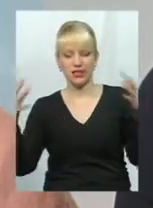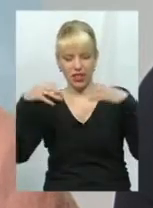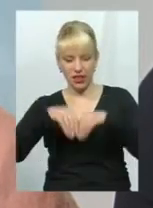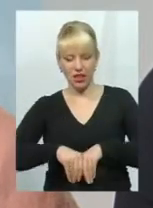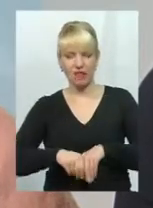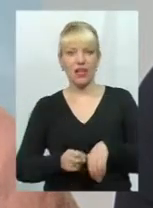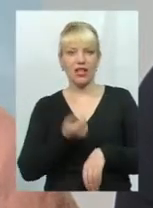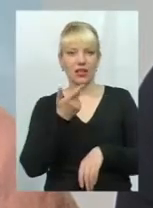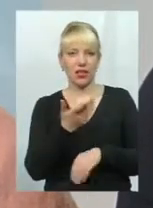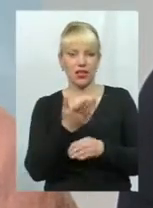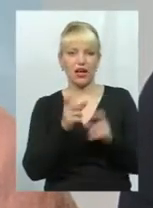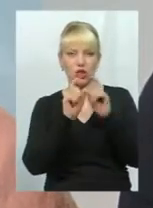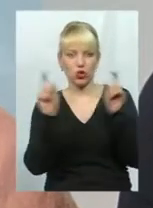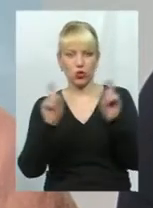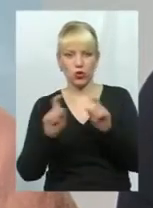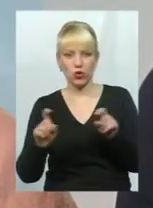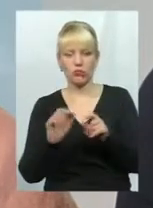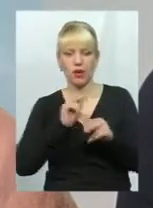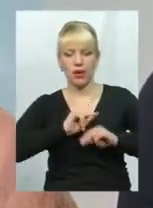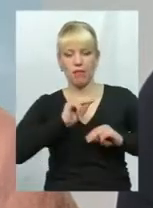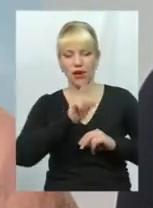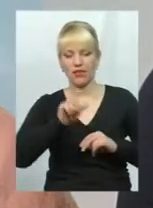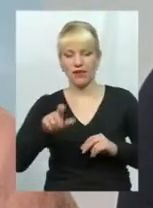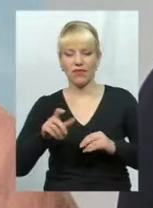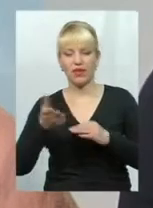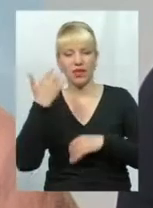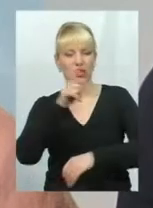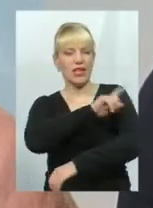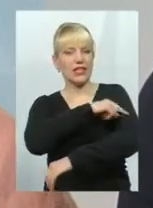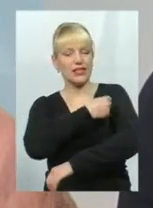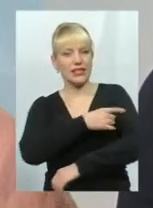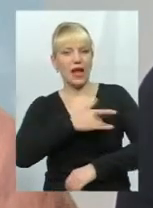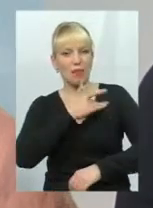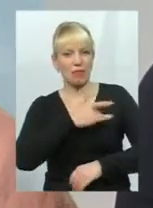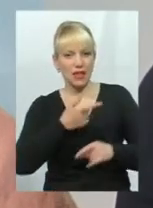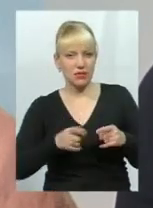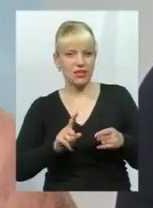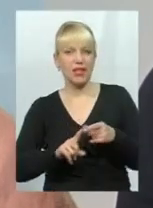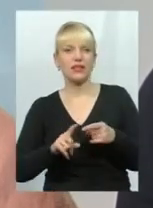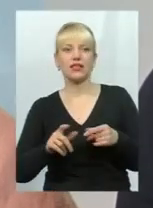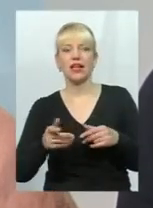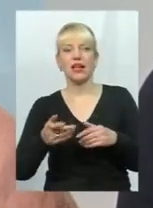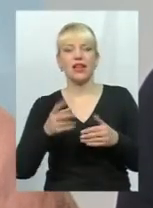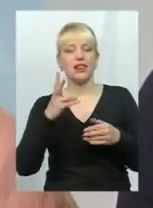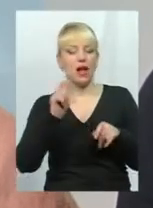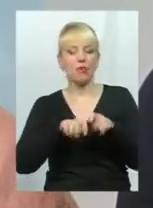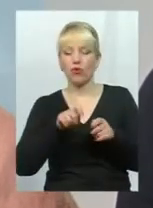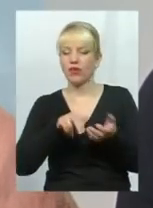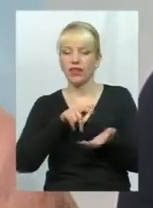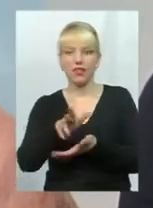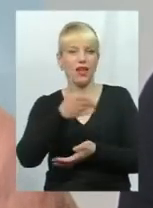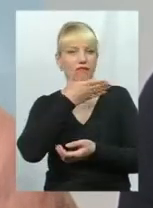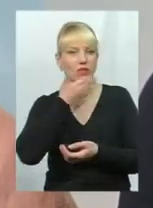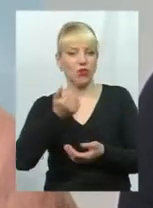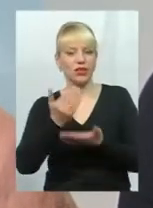Фактично, сьогодні працівники по окремих напрямках, раніше станція, практично на перевірки не виходять, тому ж, знову ж, є питання,